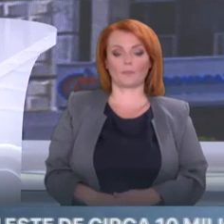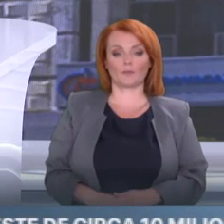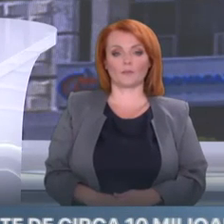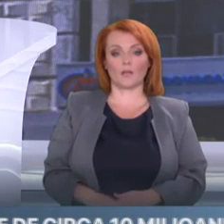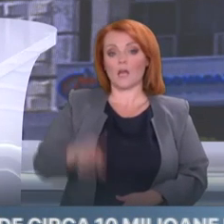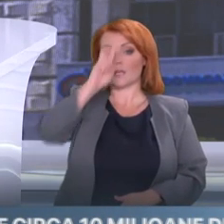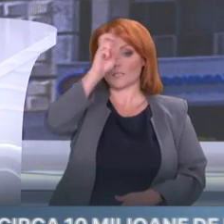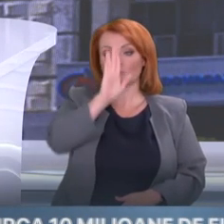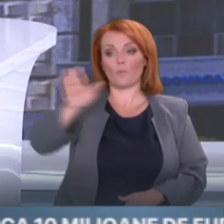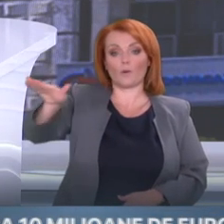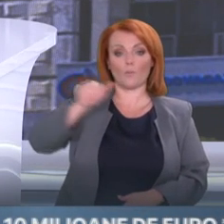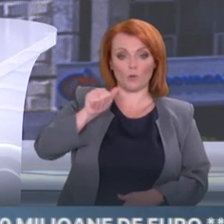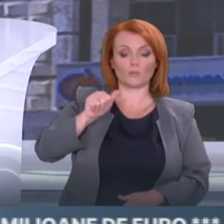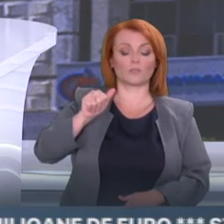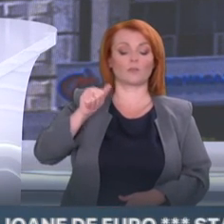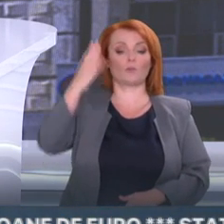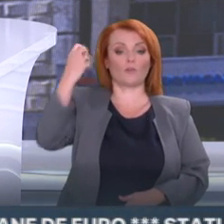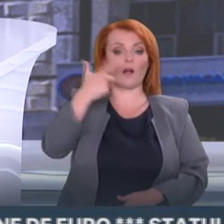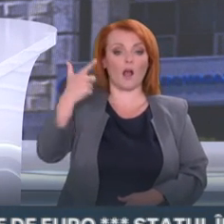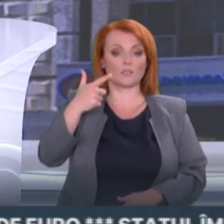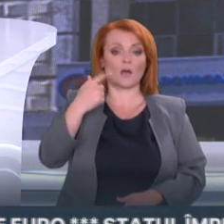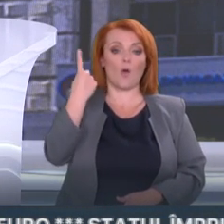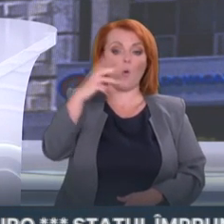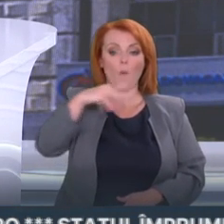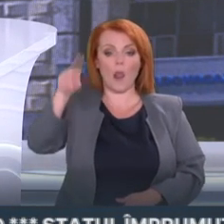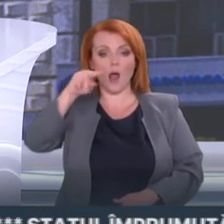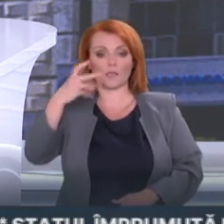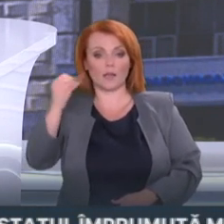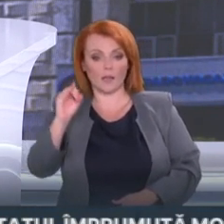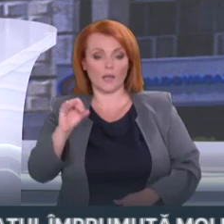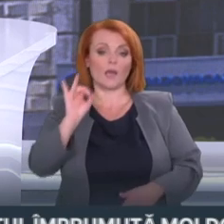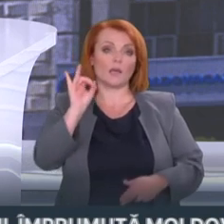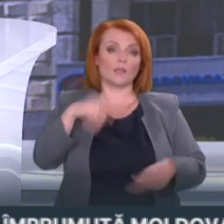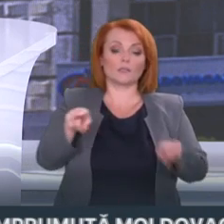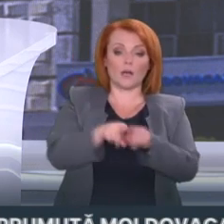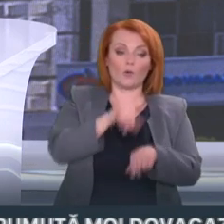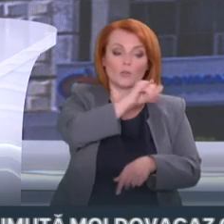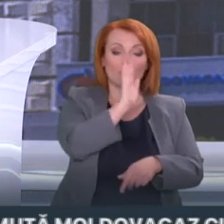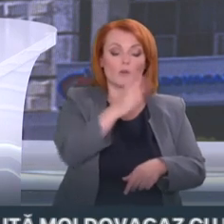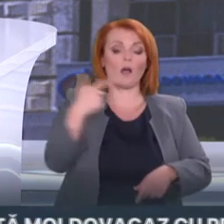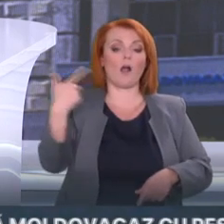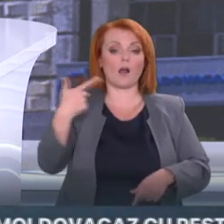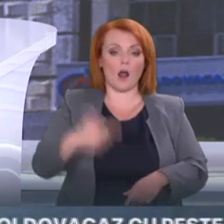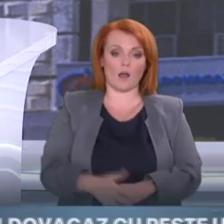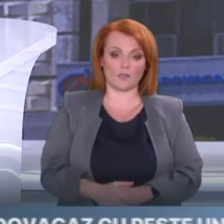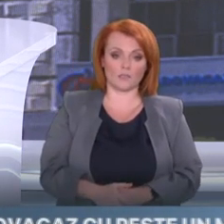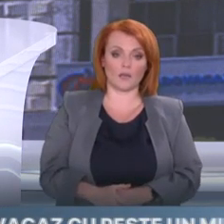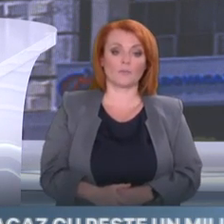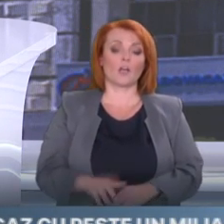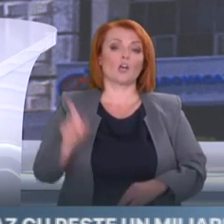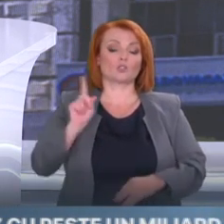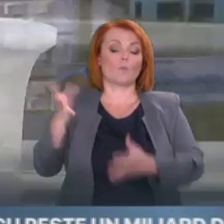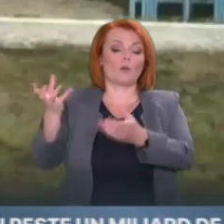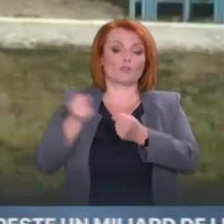Statul împrumută MoldovaGaz cu peste un miliard de lei și primește drept garanție Sistemul Național de Transport al